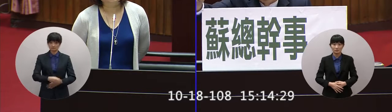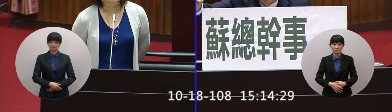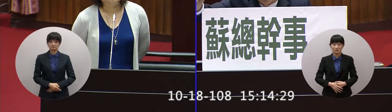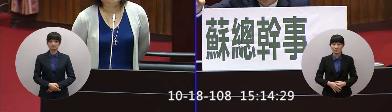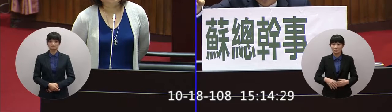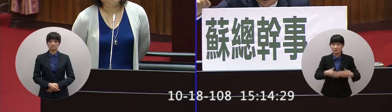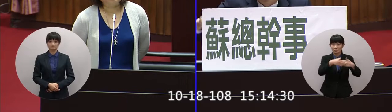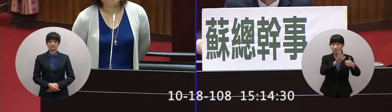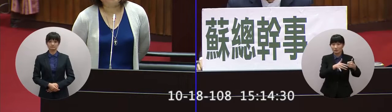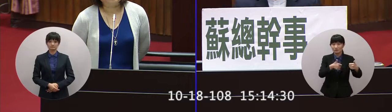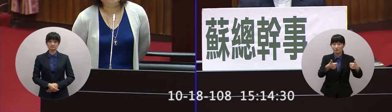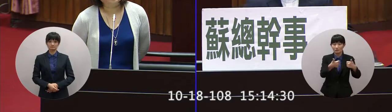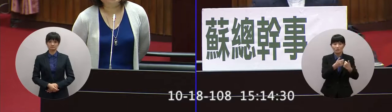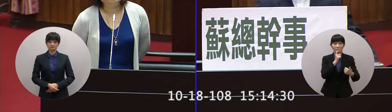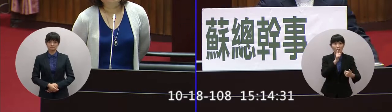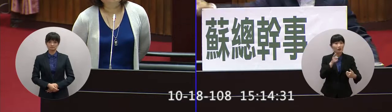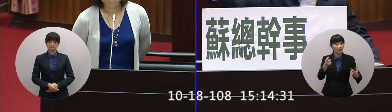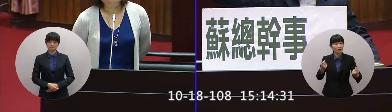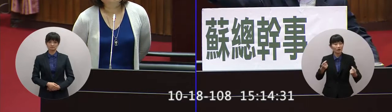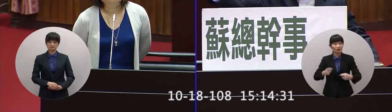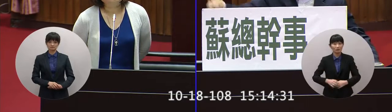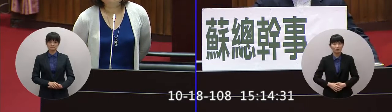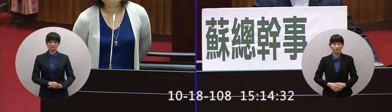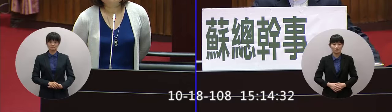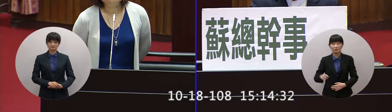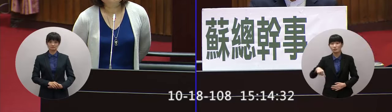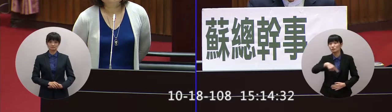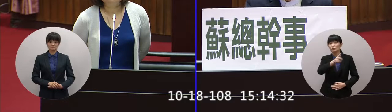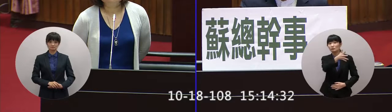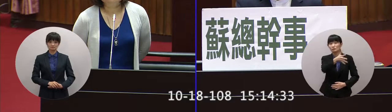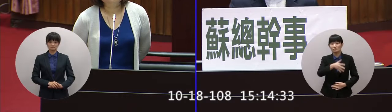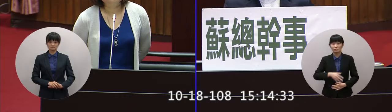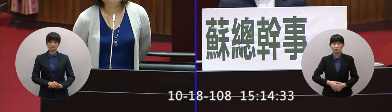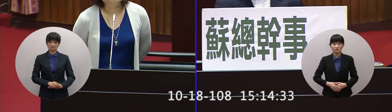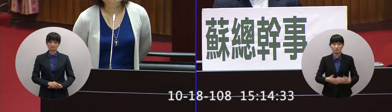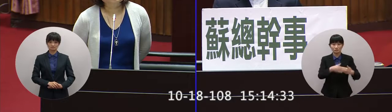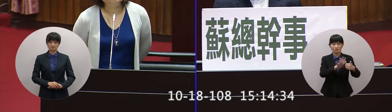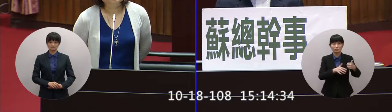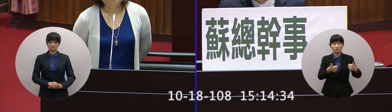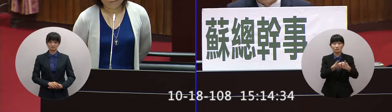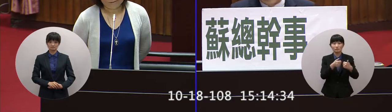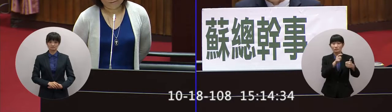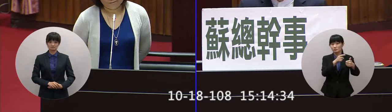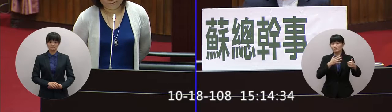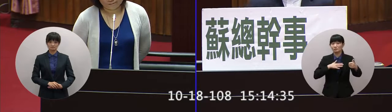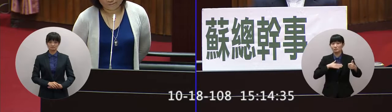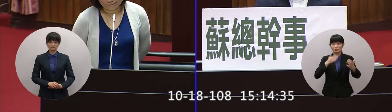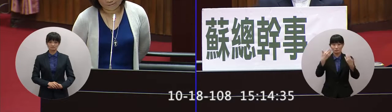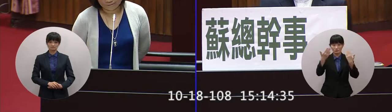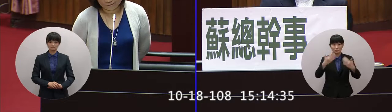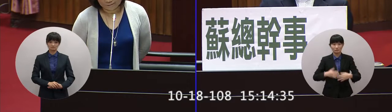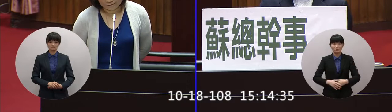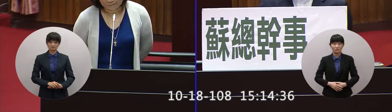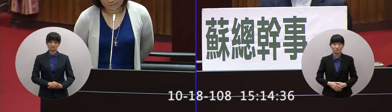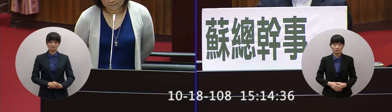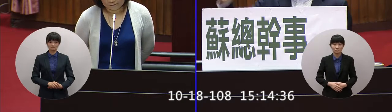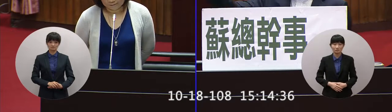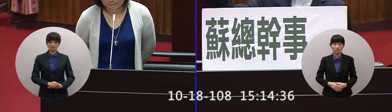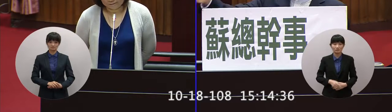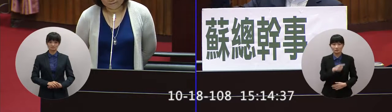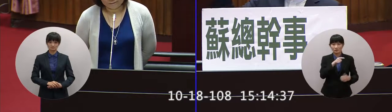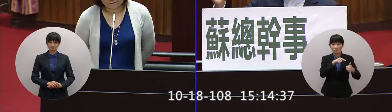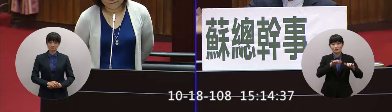委會的主委都這麼說你去問他這個陸委會主委別清楚他穿著彈他